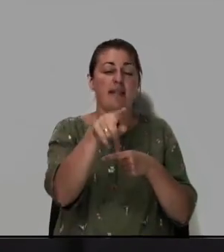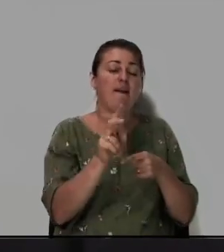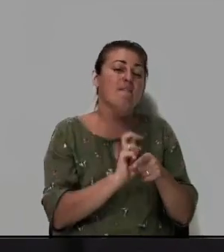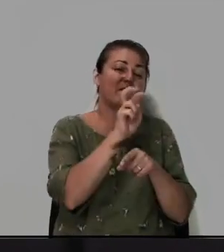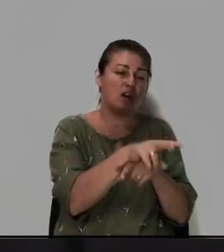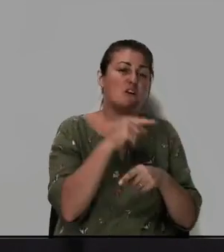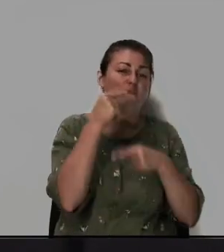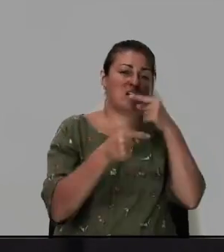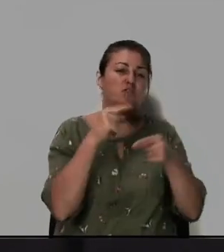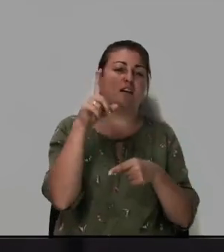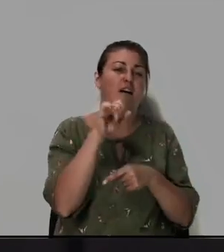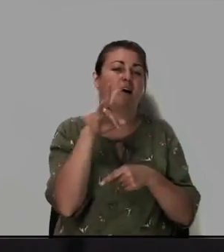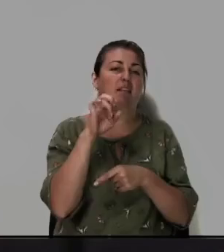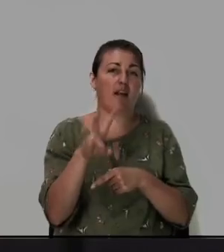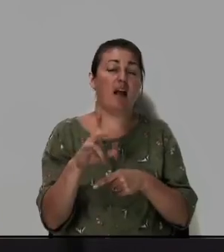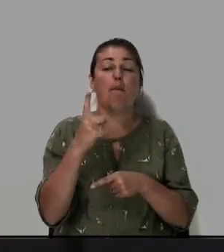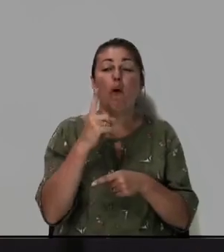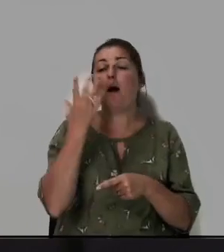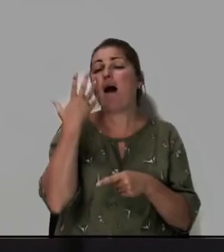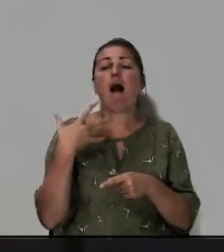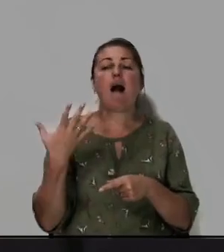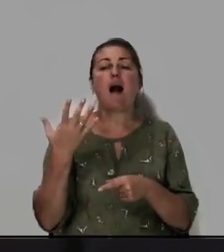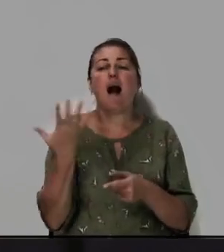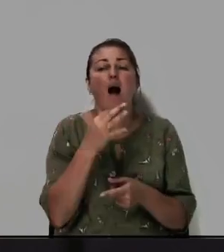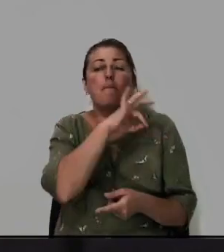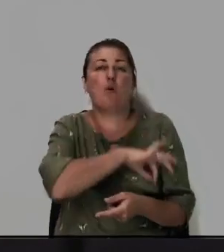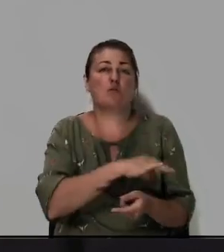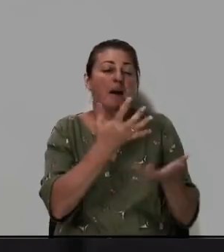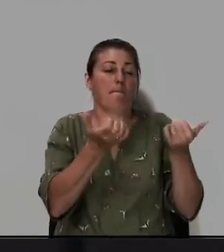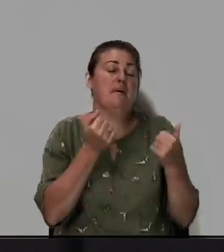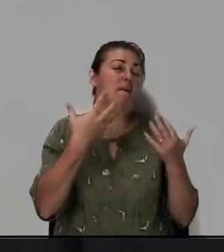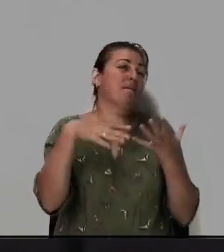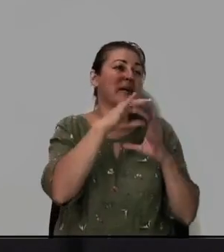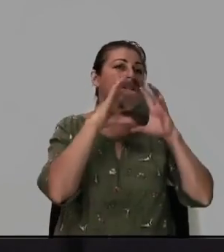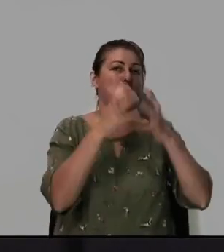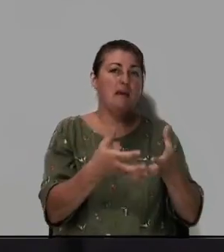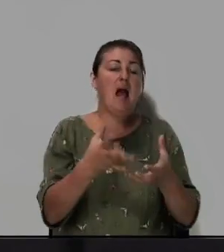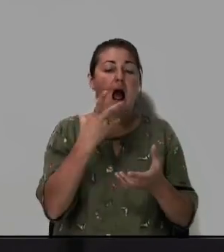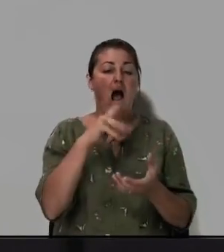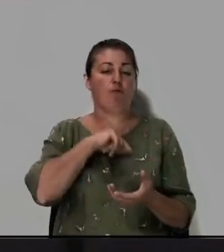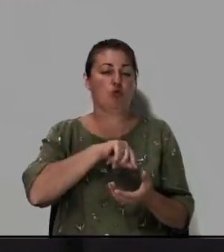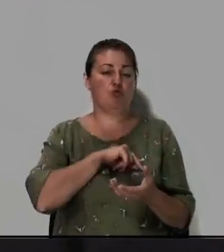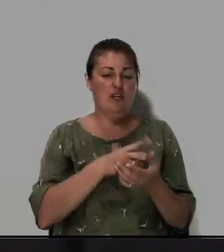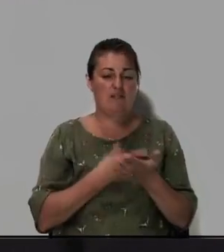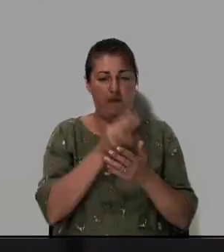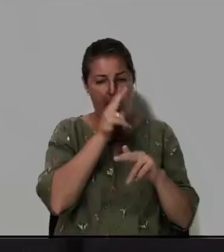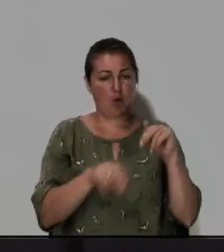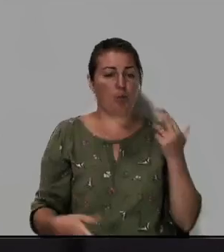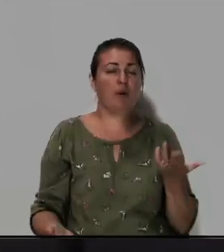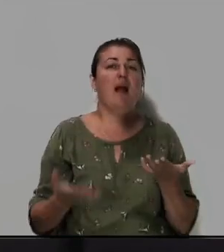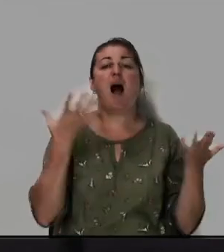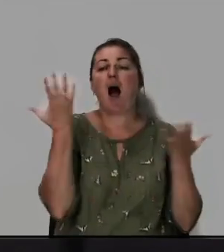в вечный Ханан потому что какая польза человеку приобрести весь мир о душе своей погубить какой